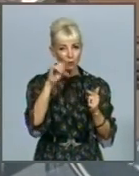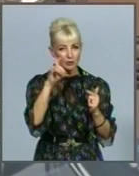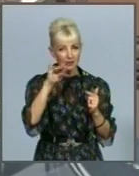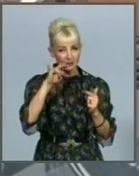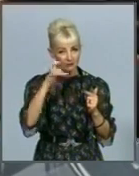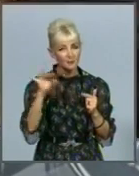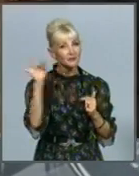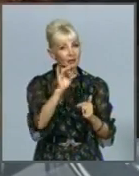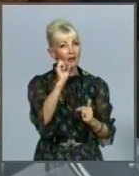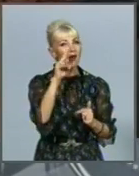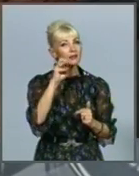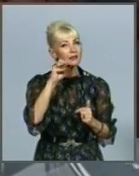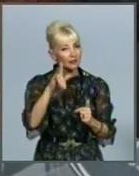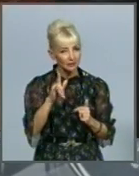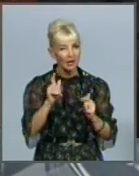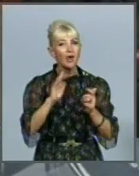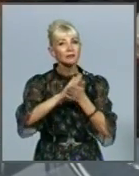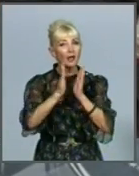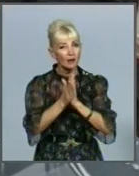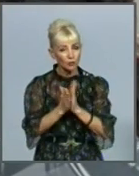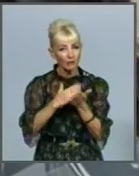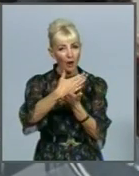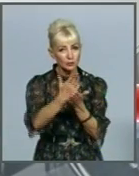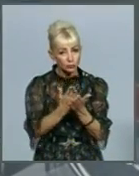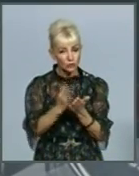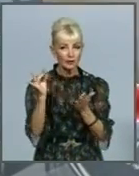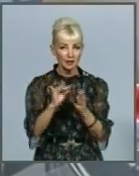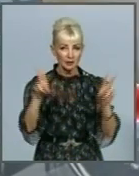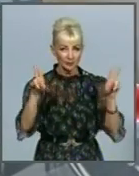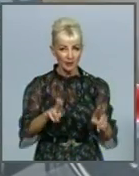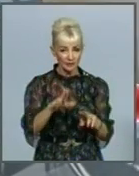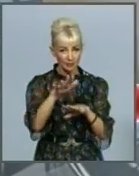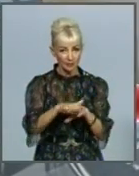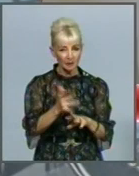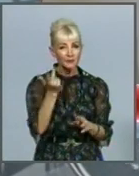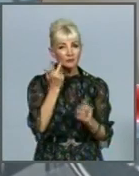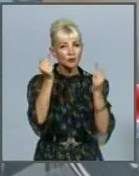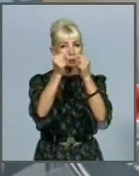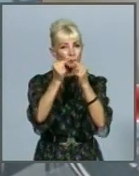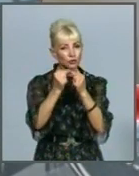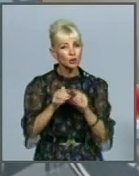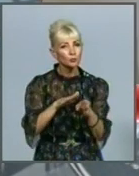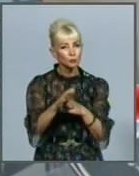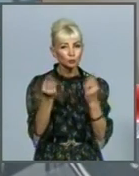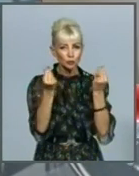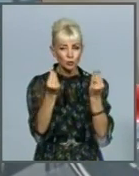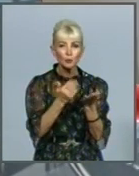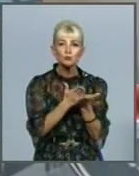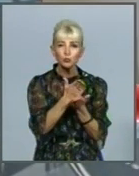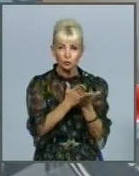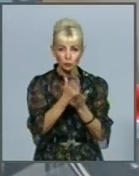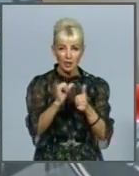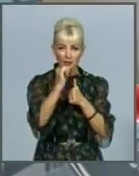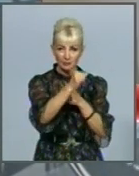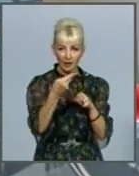анкети, угоди обслуговування, умови та правила банку. Завжди уточнювати повну вартість послуги, зокрема